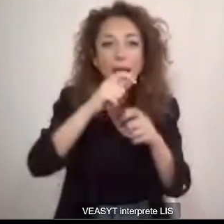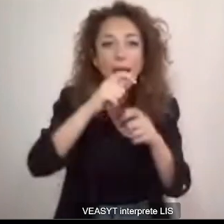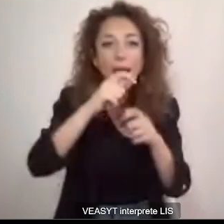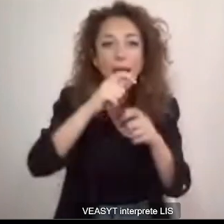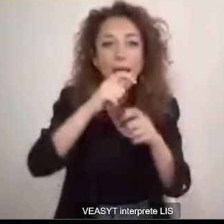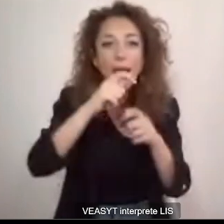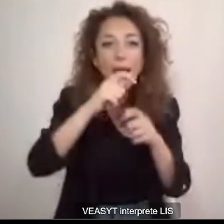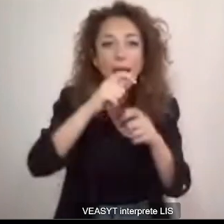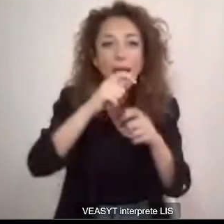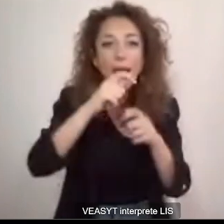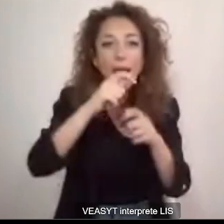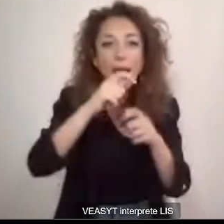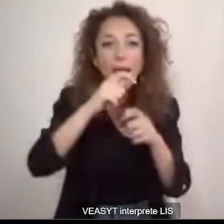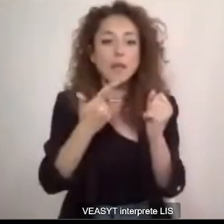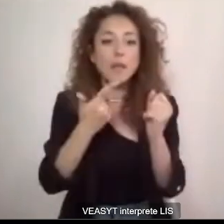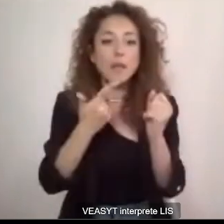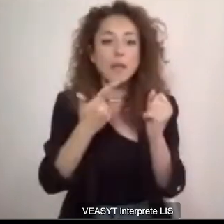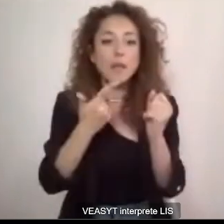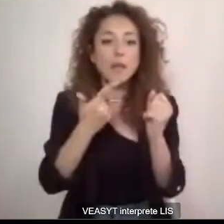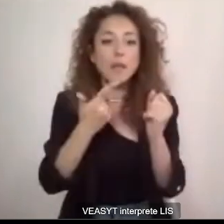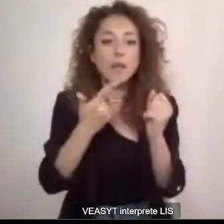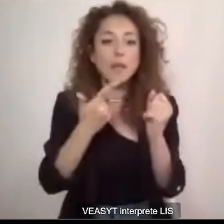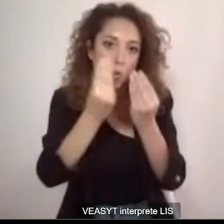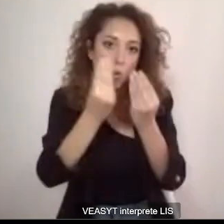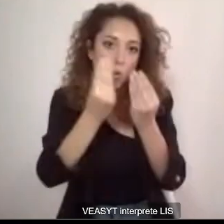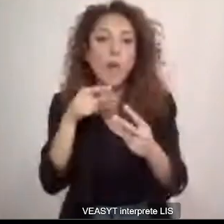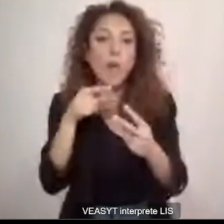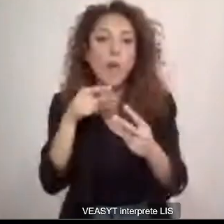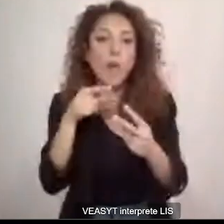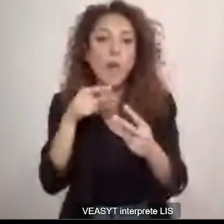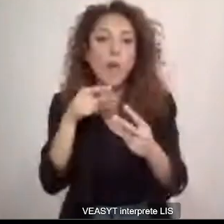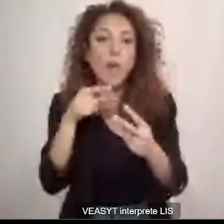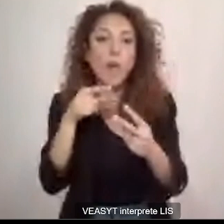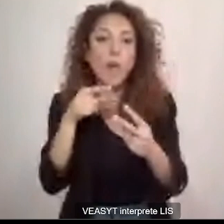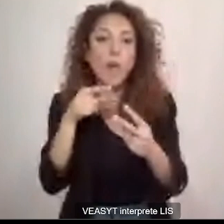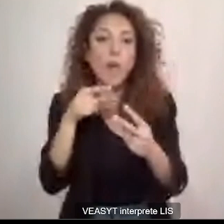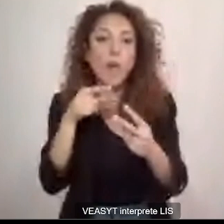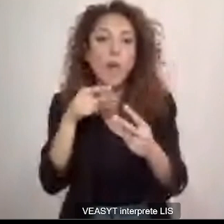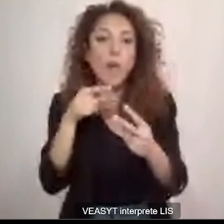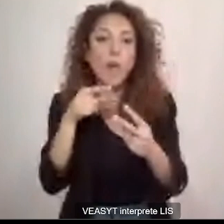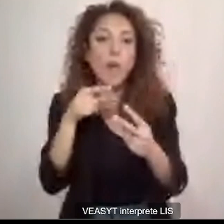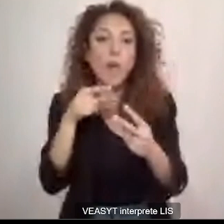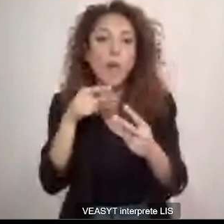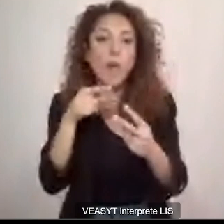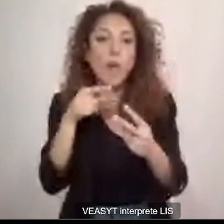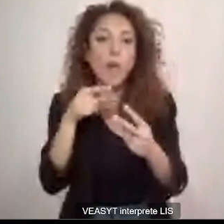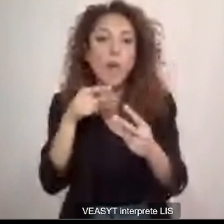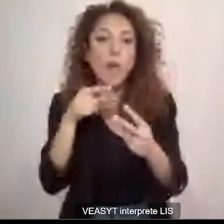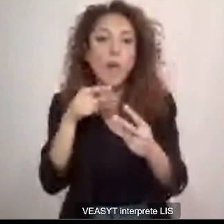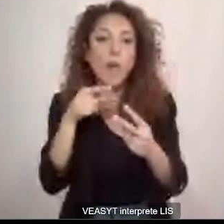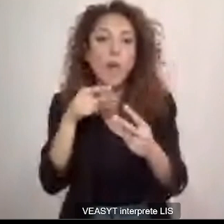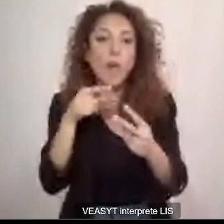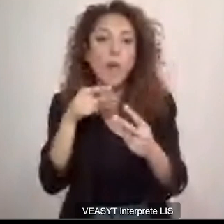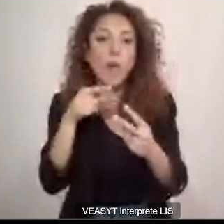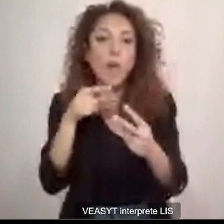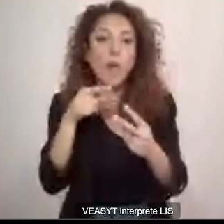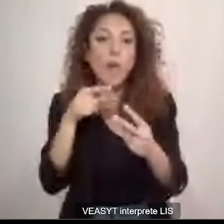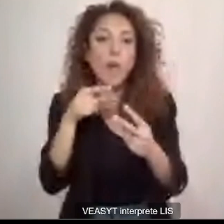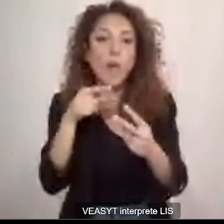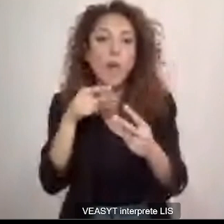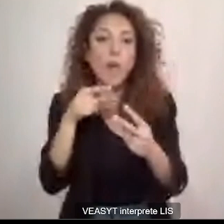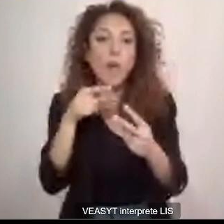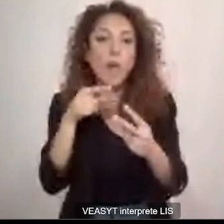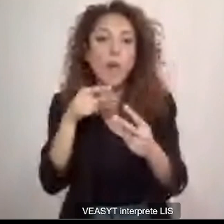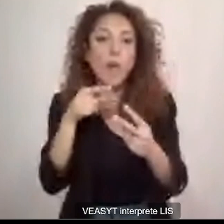poi ovviamente intorno alle tarsie che sono solo l'aspetto più prezioso. E quindi queste quattro giornate